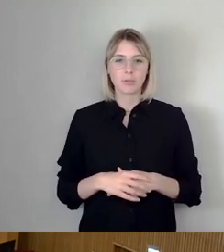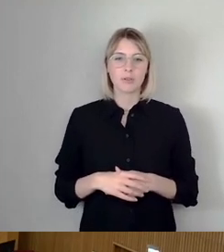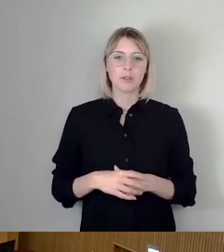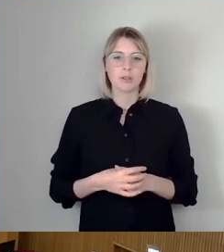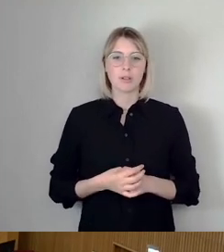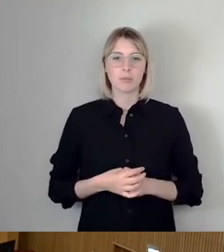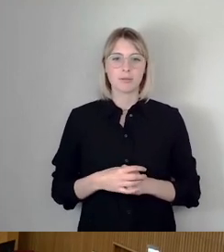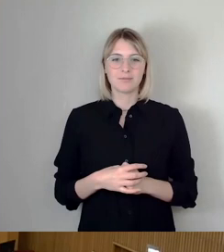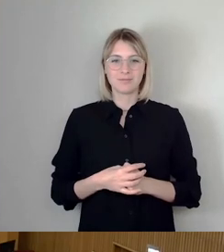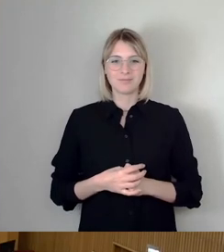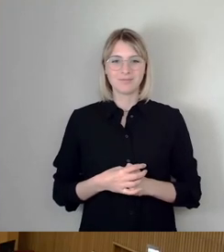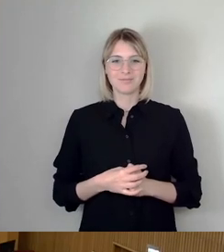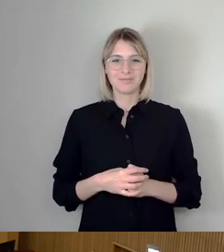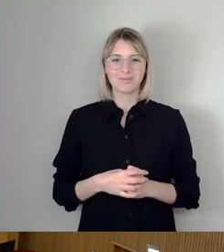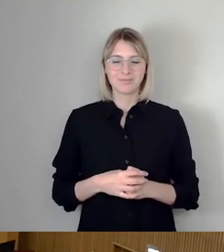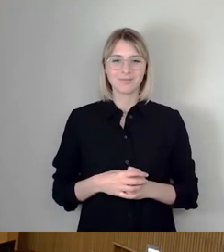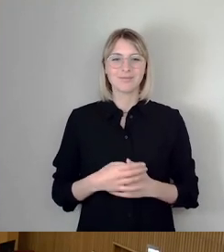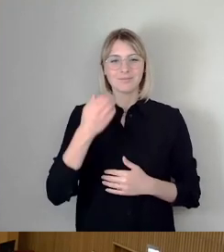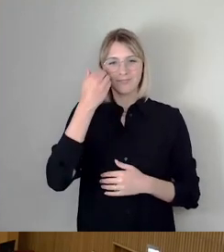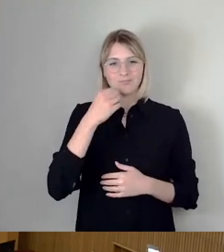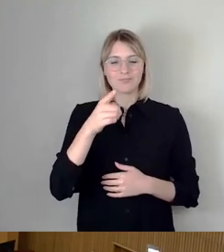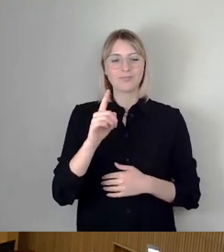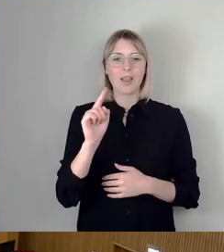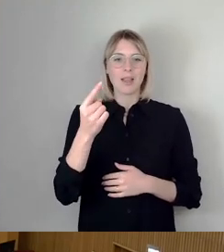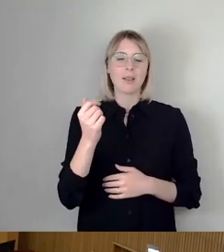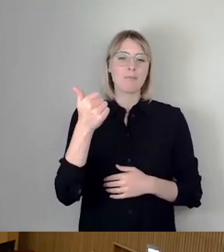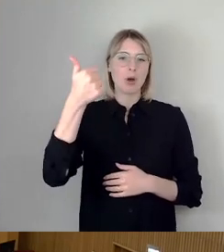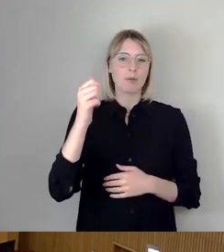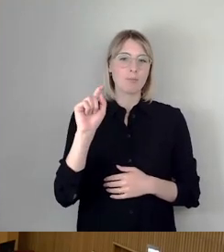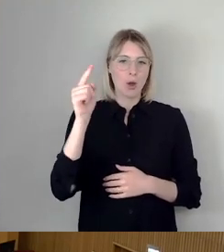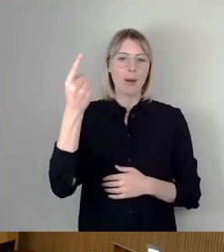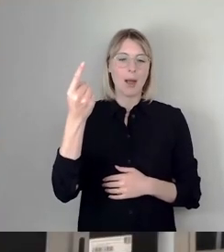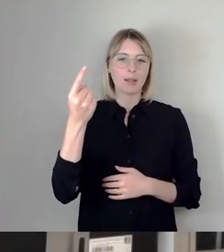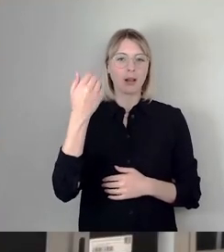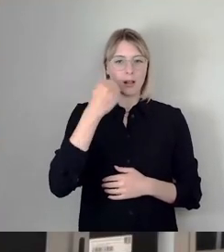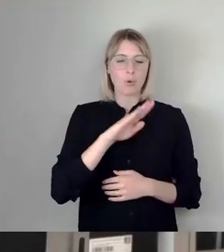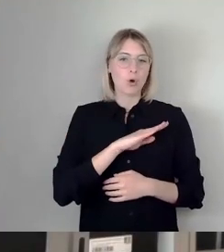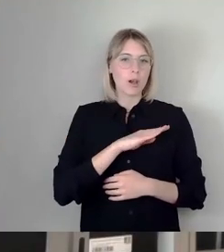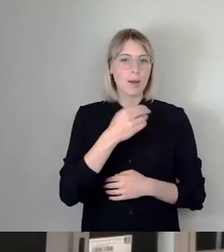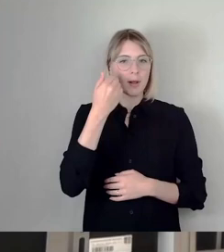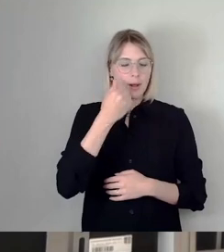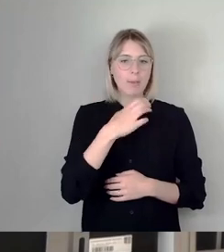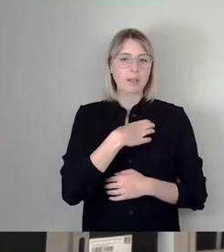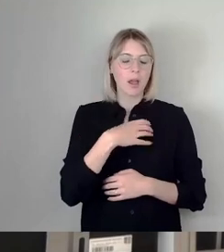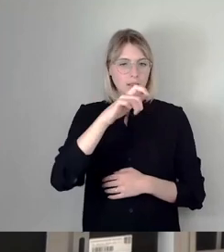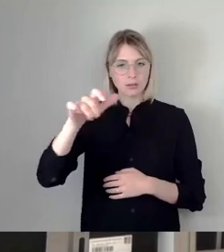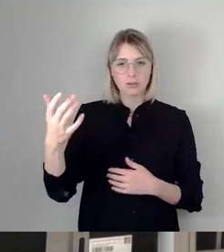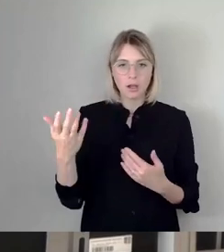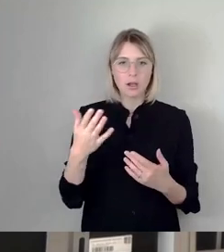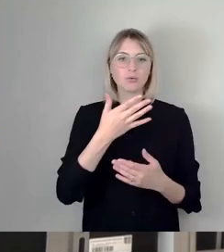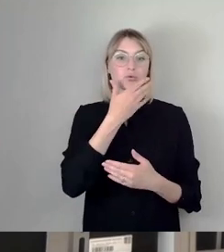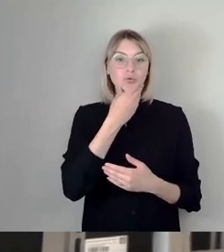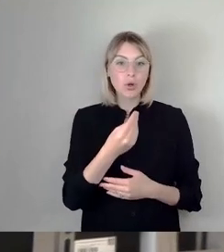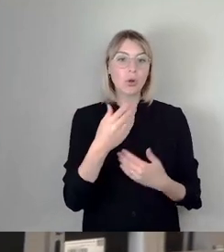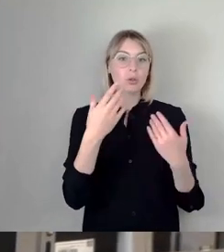Sehr geehrter erster Bürgermeister, liebe Kolleginnen und Kollegen, liebe Dresdnerinnen und Dresdner. Es ist schön, dass wir von